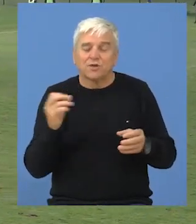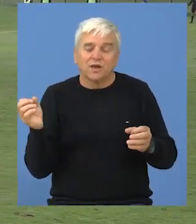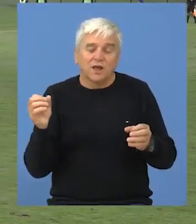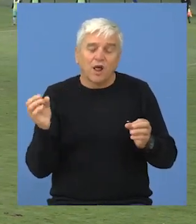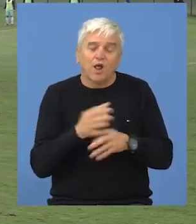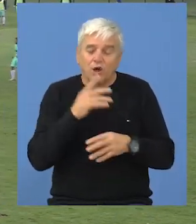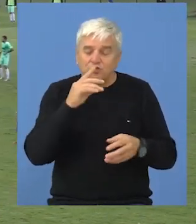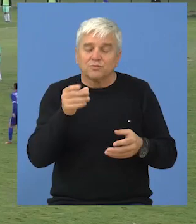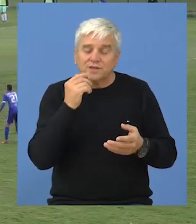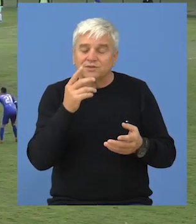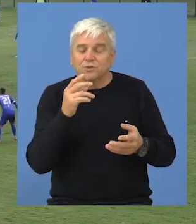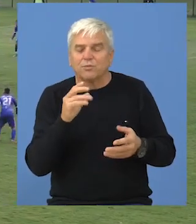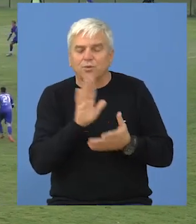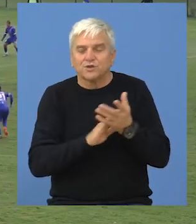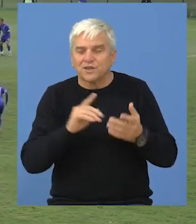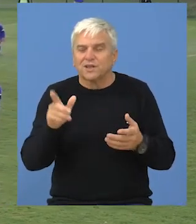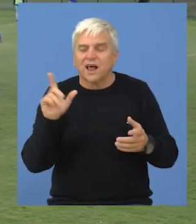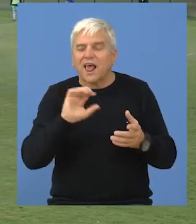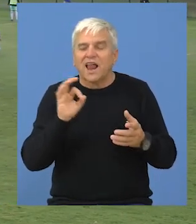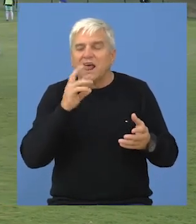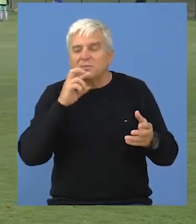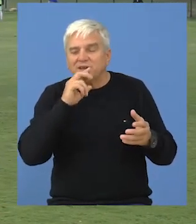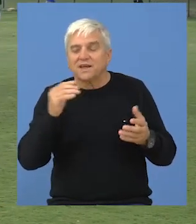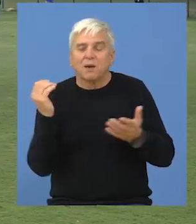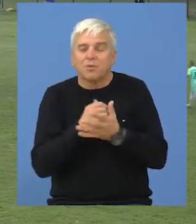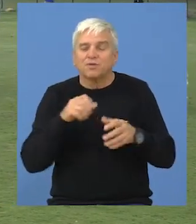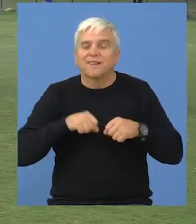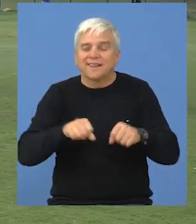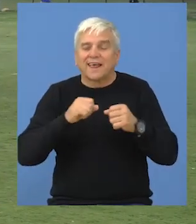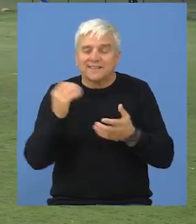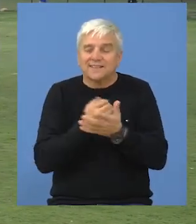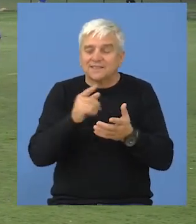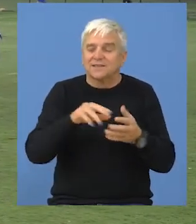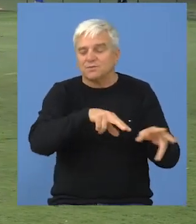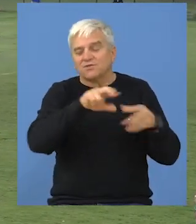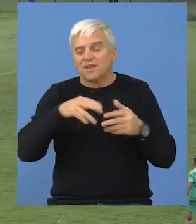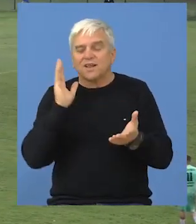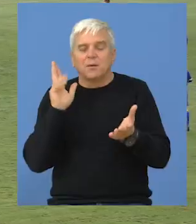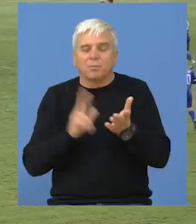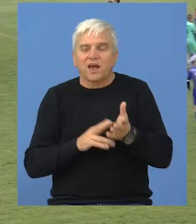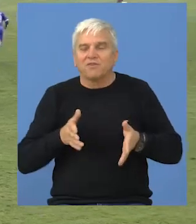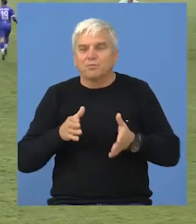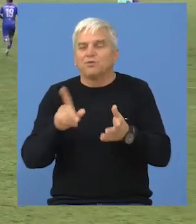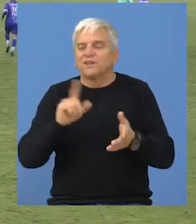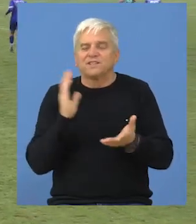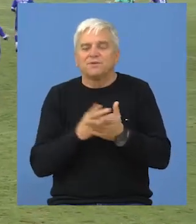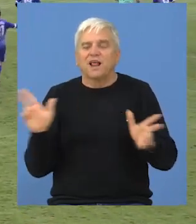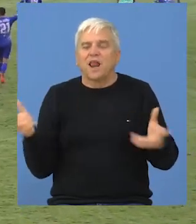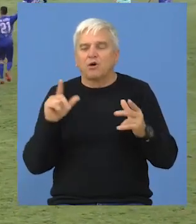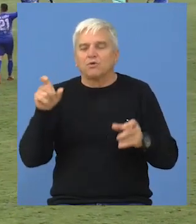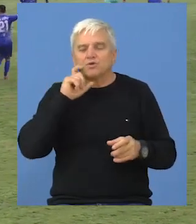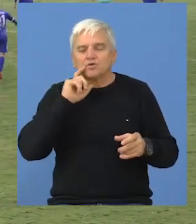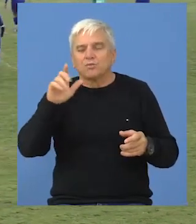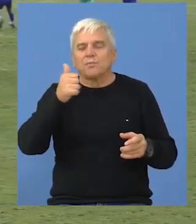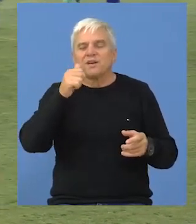nesrećno počeli porazom od Elemira, ali s pobedom protiv ekipe Tekstilica smo uspeli da se vratimo na pravi put. Sigurno neće